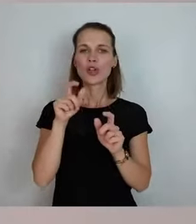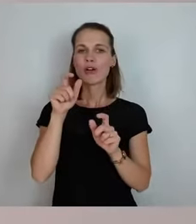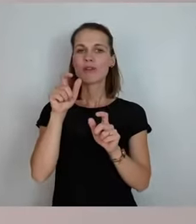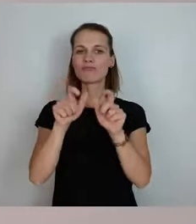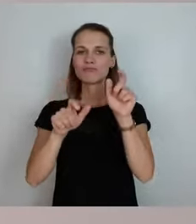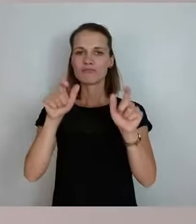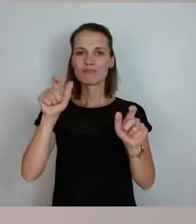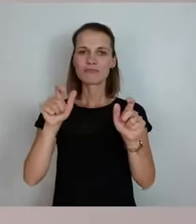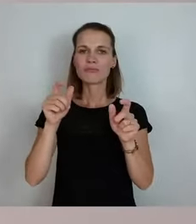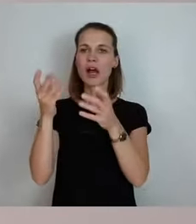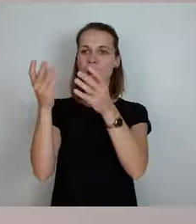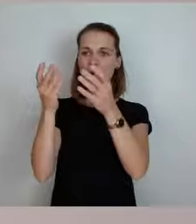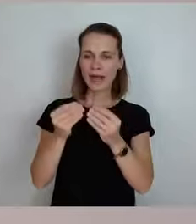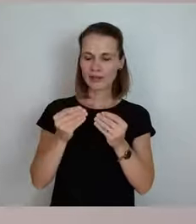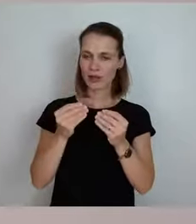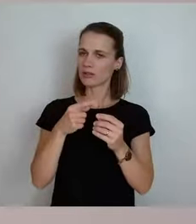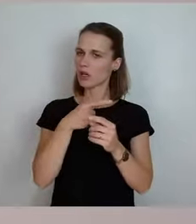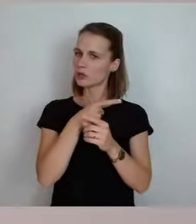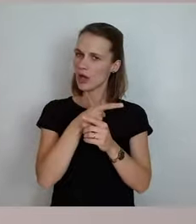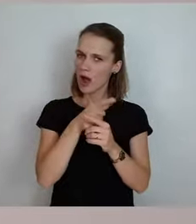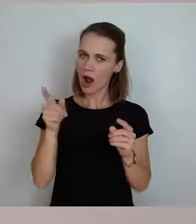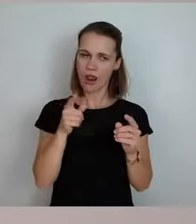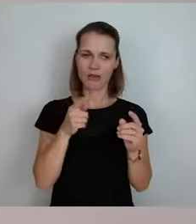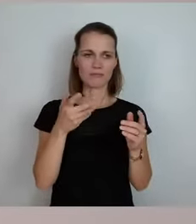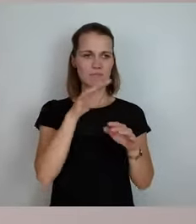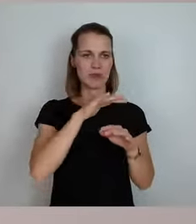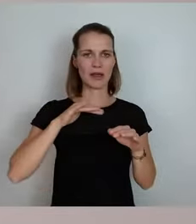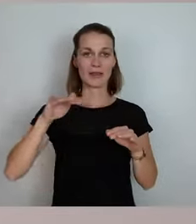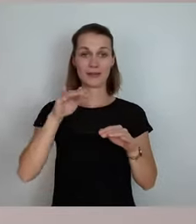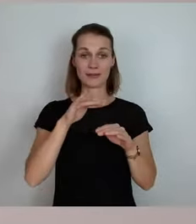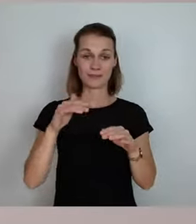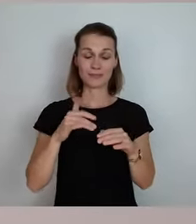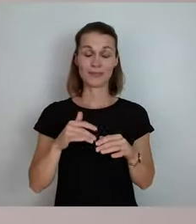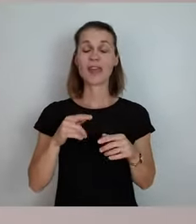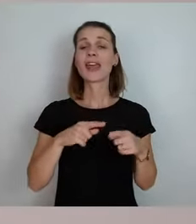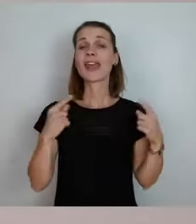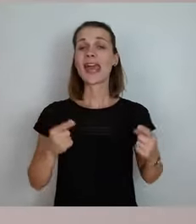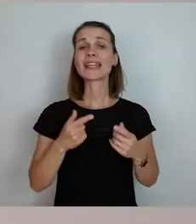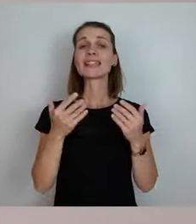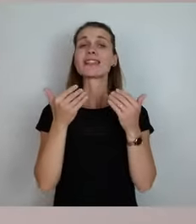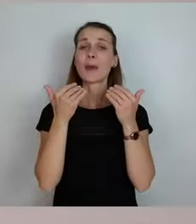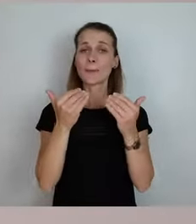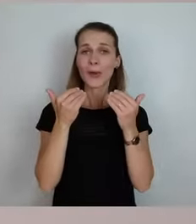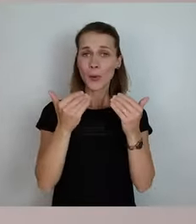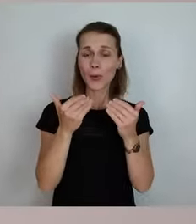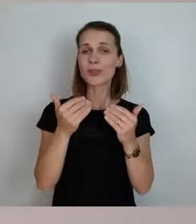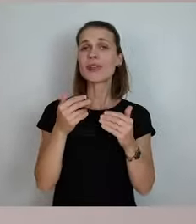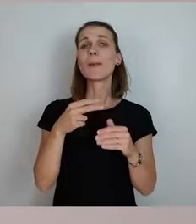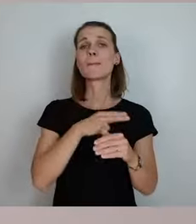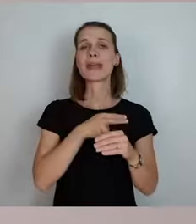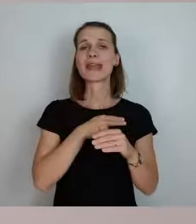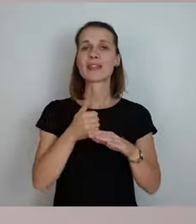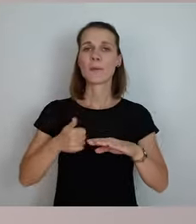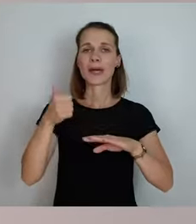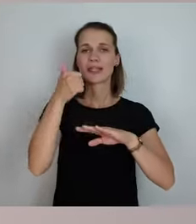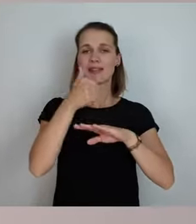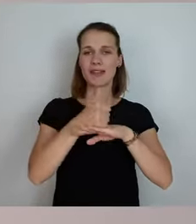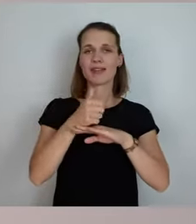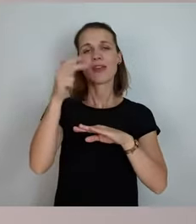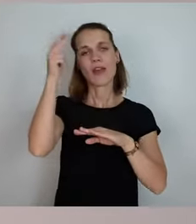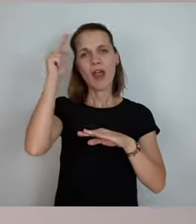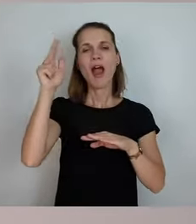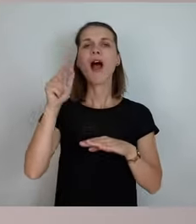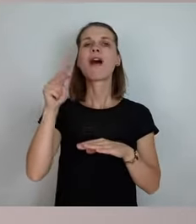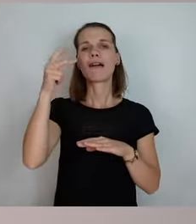einseitige Ausrichtung. Ja, ich begrüße ganz herzlich unseren Ministerpräsidenten Michael Kretschmer. Er ist heute zu Besuch in Pokalengefeld.